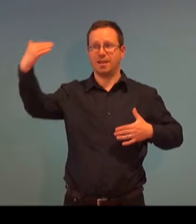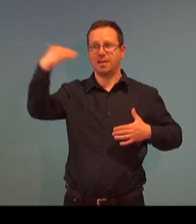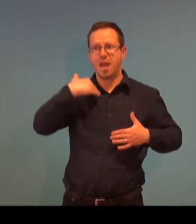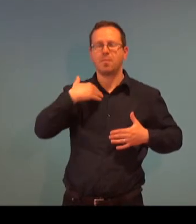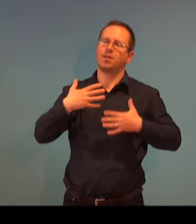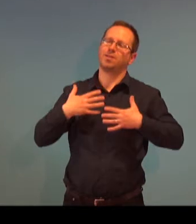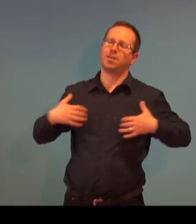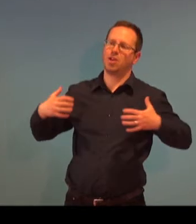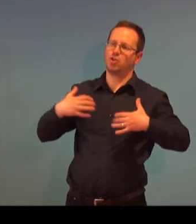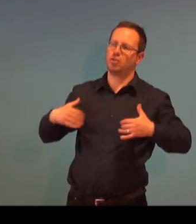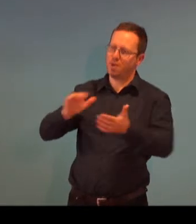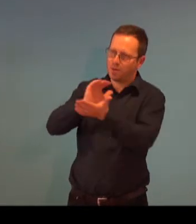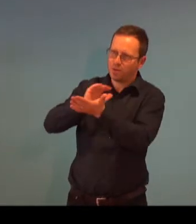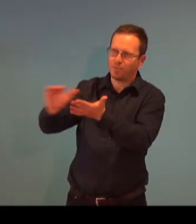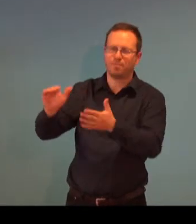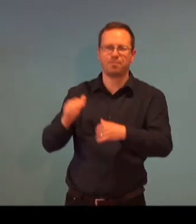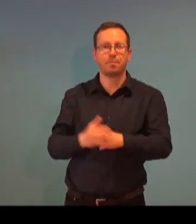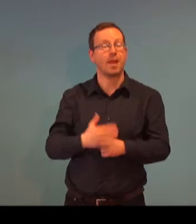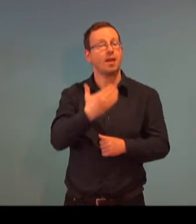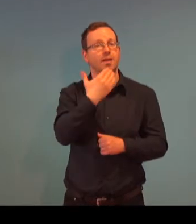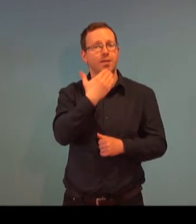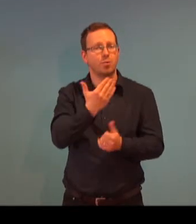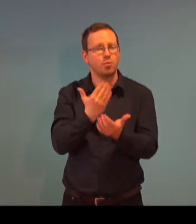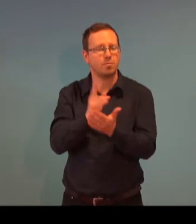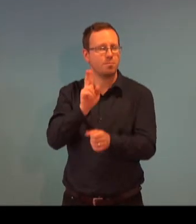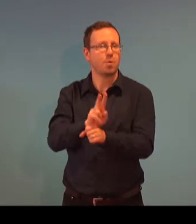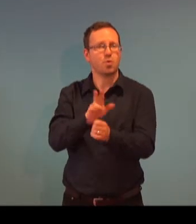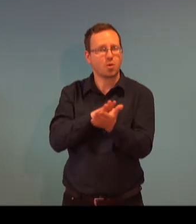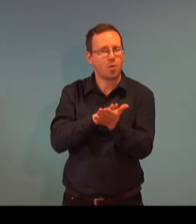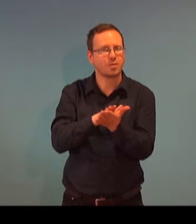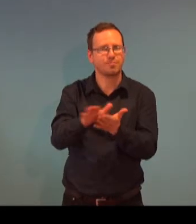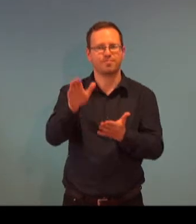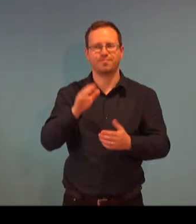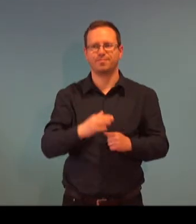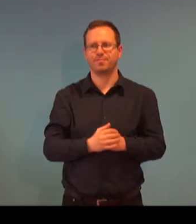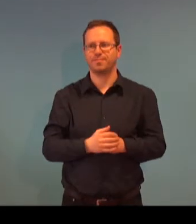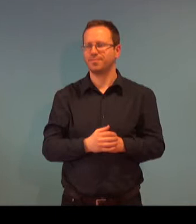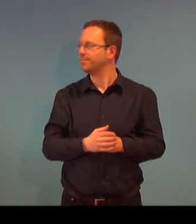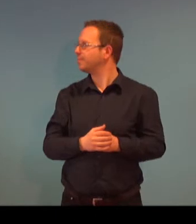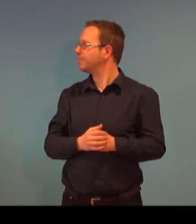žáchu z Janských lásní a my se na nimi těšíme. Děkuju vám za pozornost.